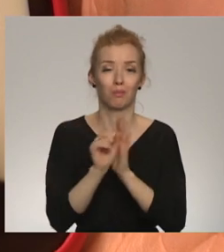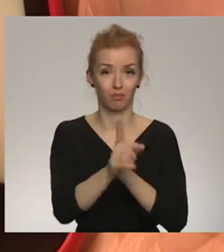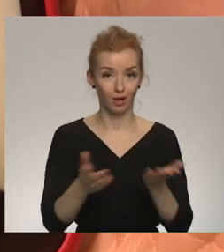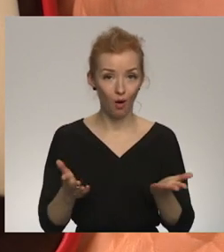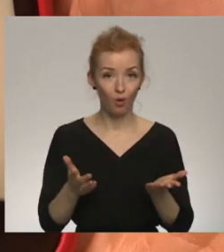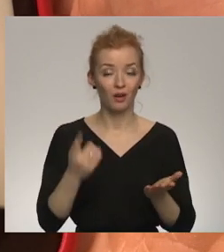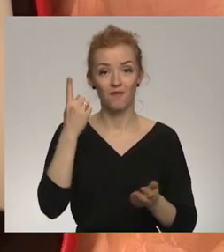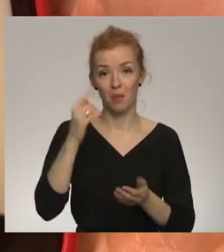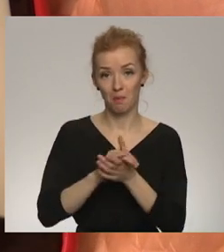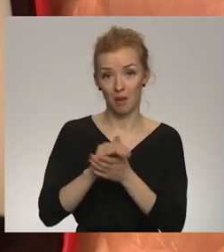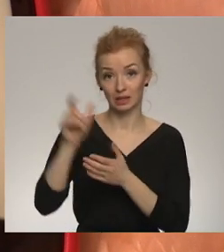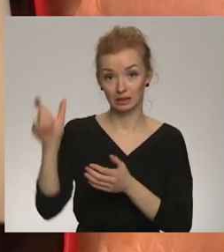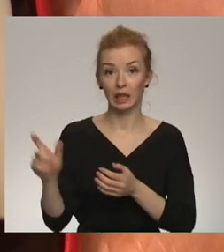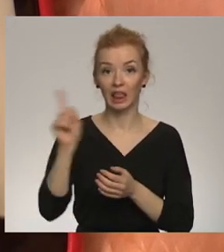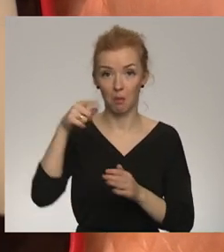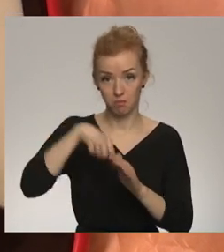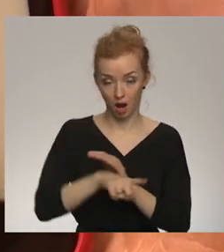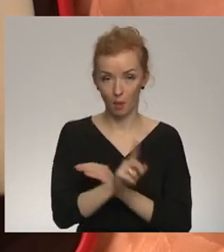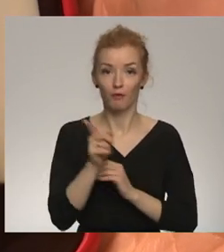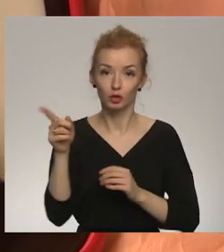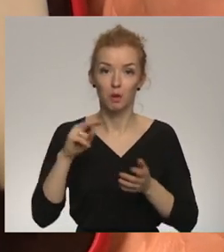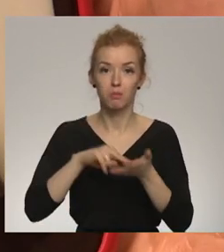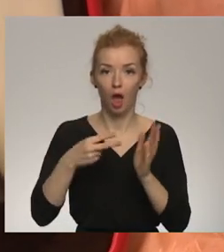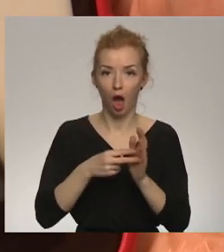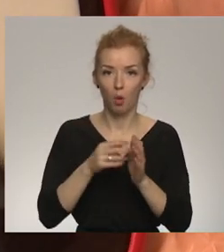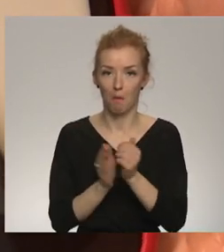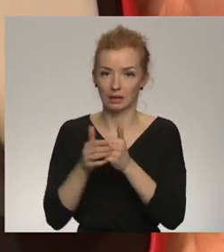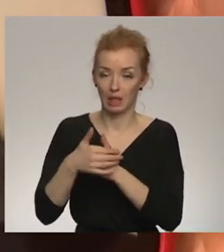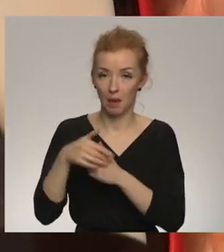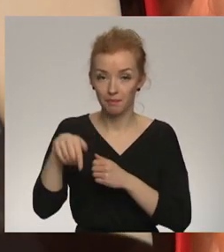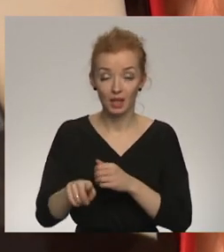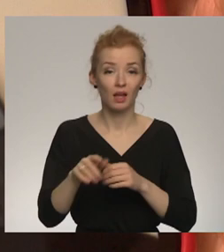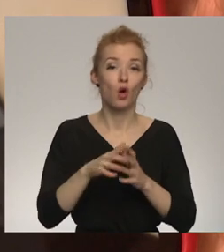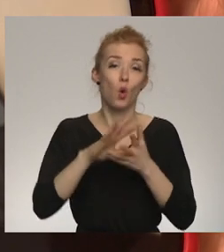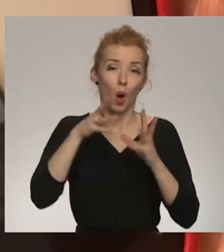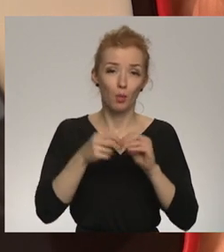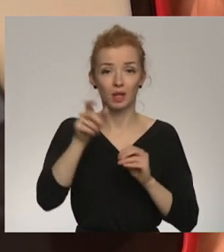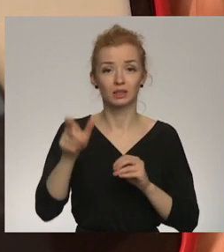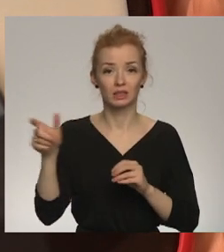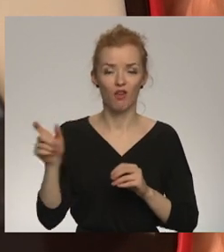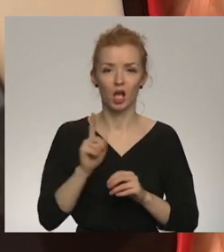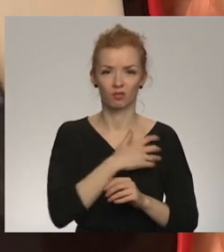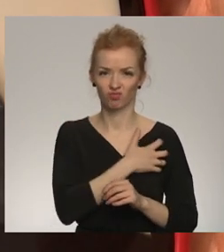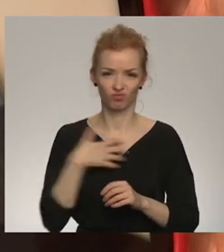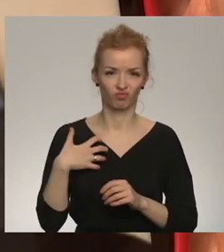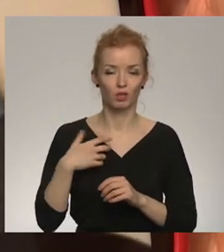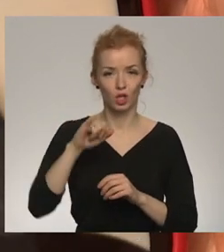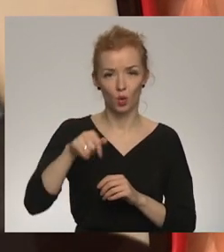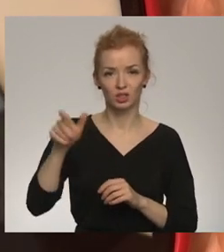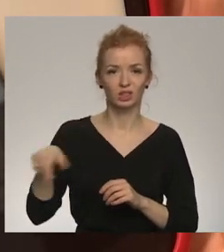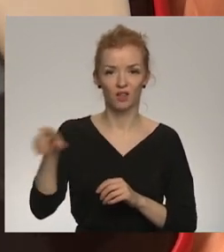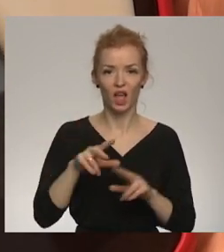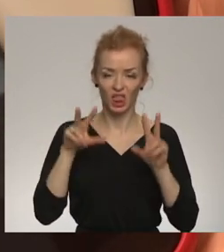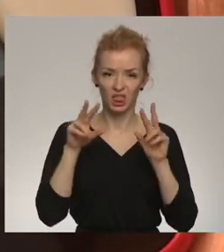Vienam paziņam ir pagrabs, ja kas, viņš tur plāno nogaidīt. Kopumā cilvēku noskaņojums ir kareivīgs, jo cilvēki ļoti